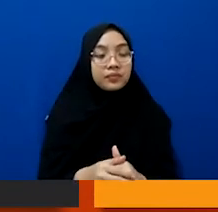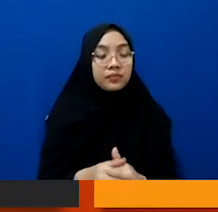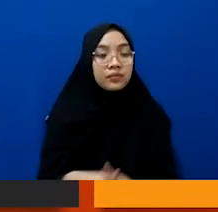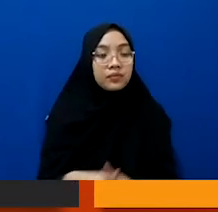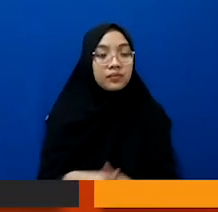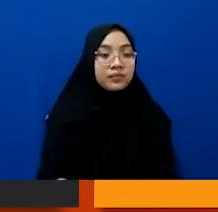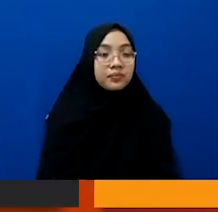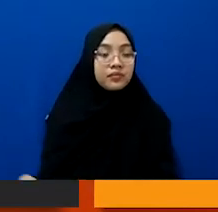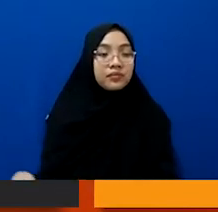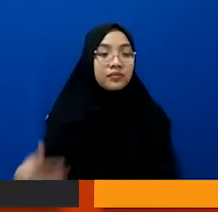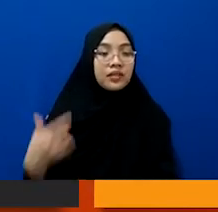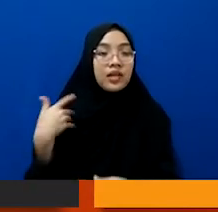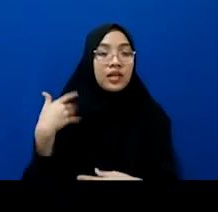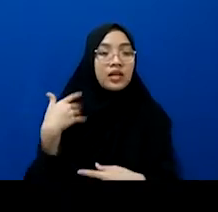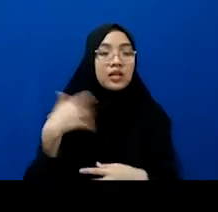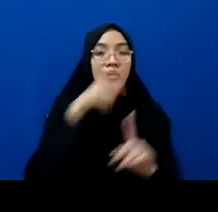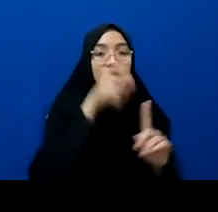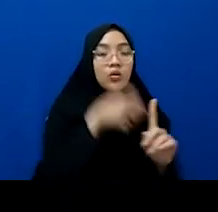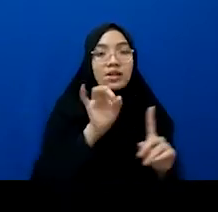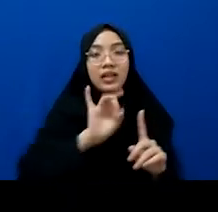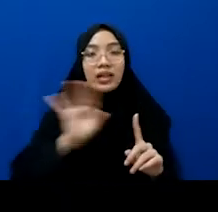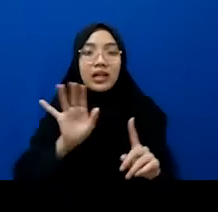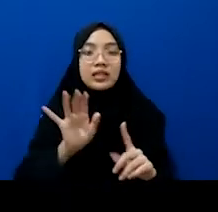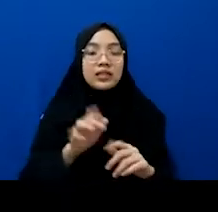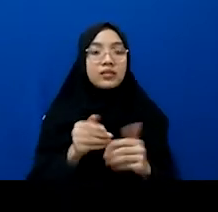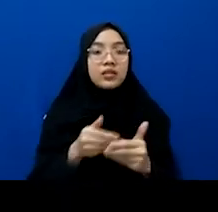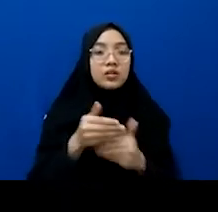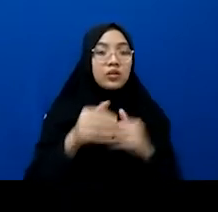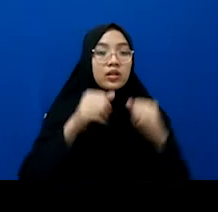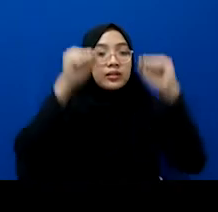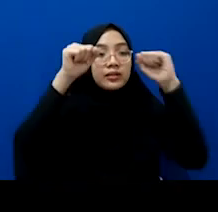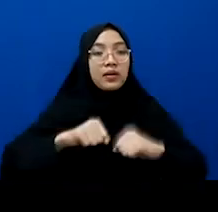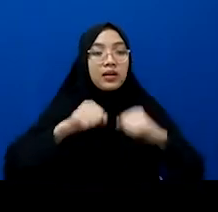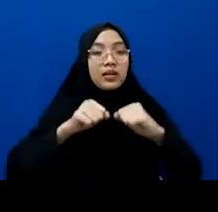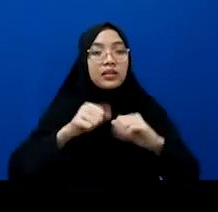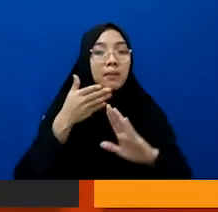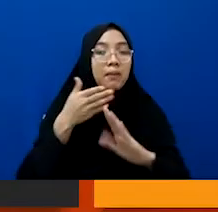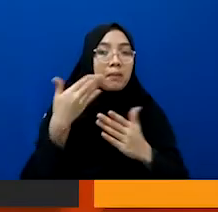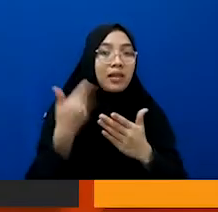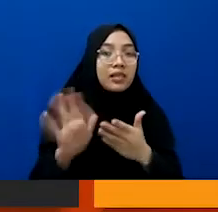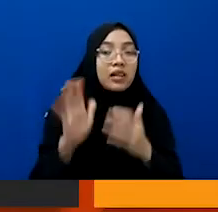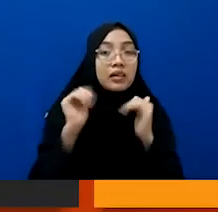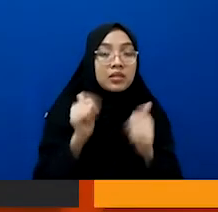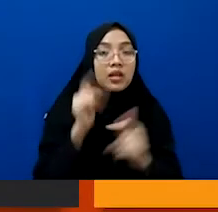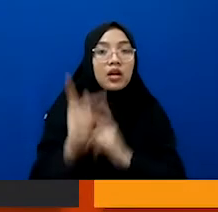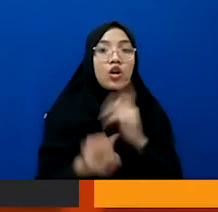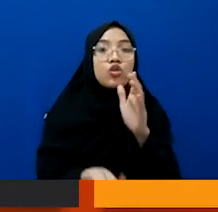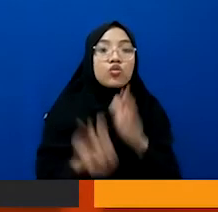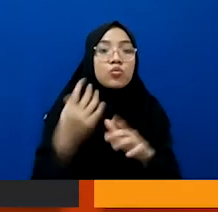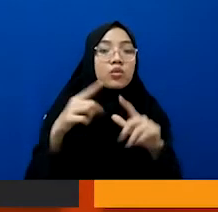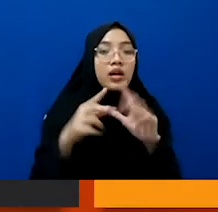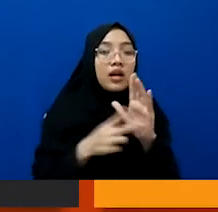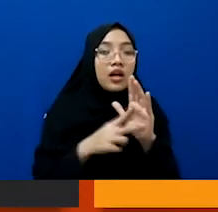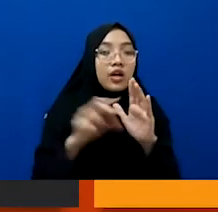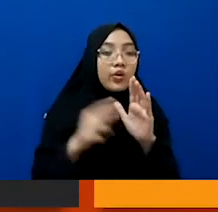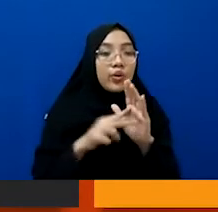ada ada apa narasumber yang lain terus kemudian kesepakatan bisa batal jika sumber anonim ini